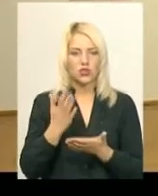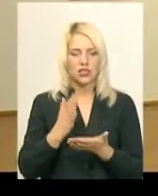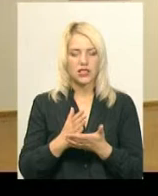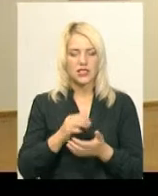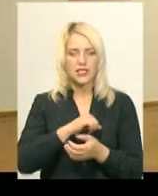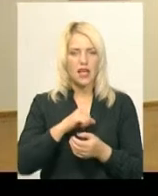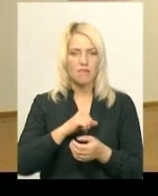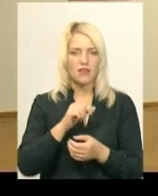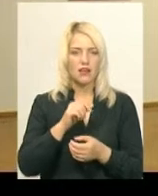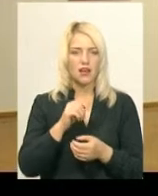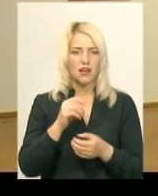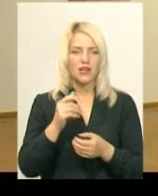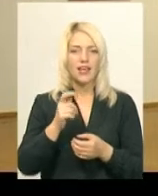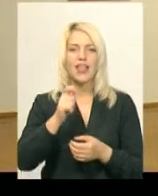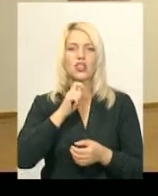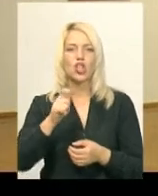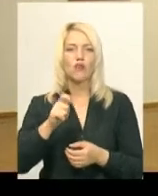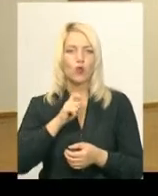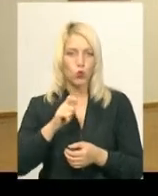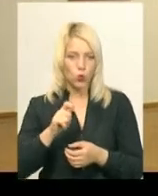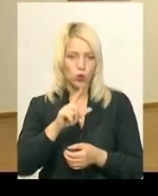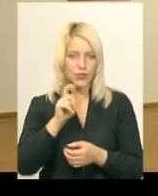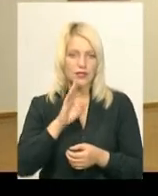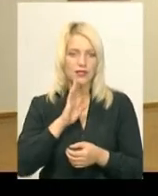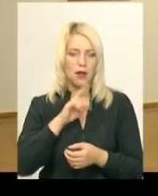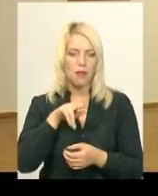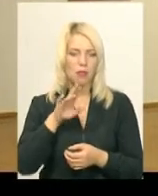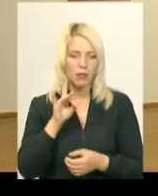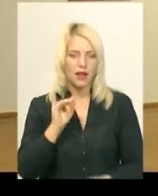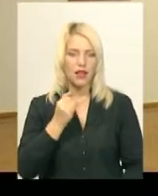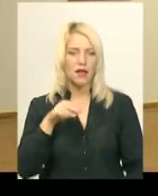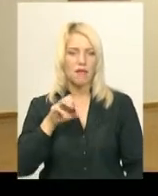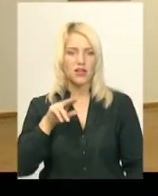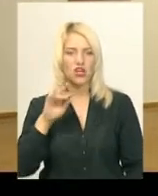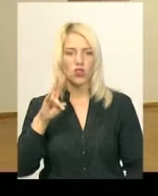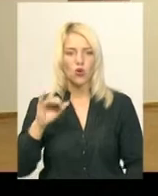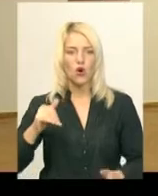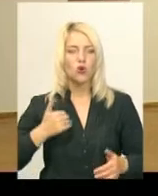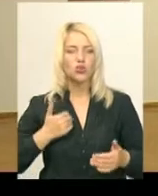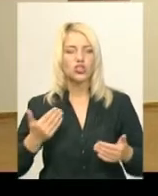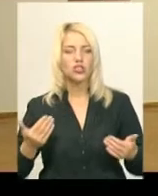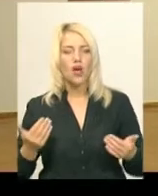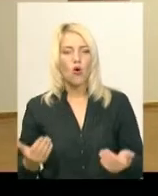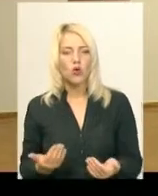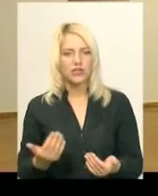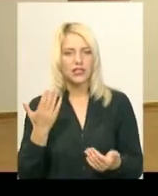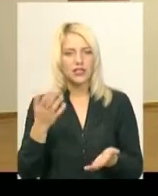кадри з інтерв'ю з Приймаченко. Хочеться просто якось оживити її присутність,